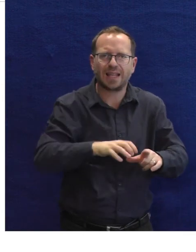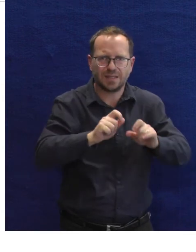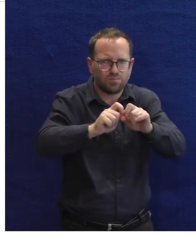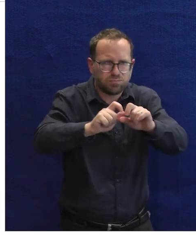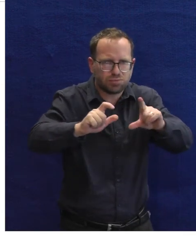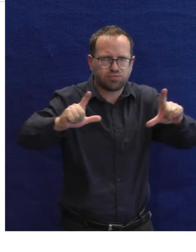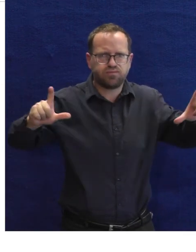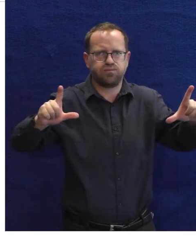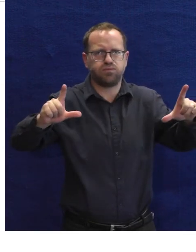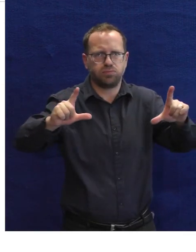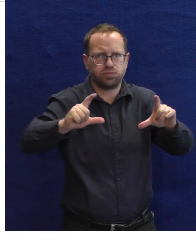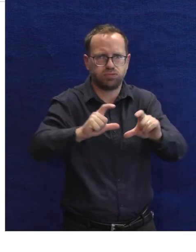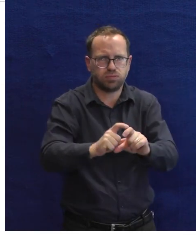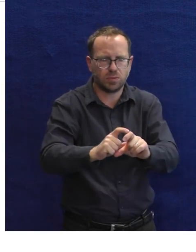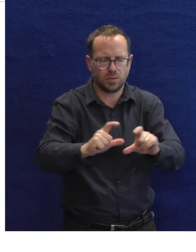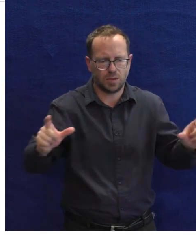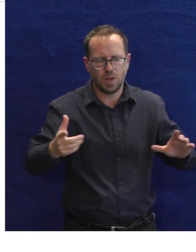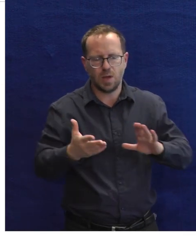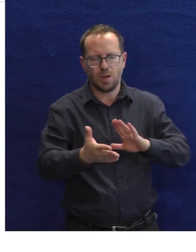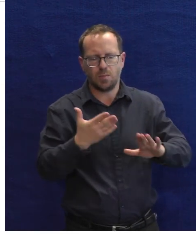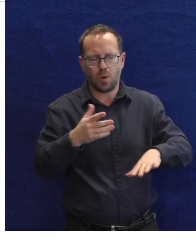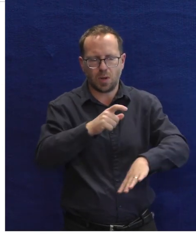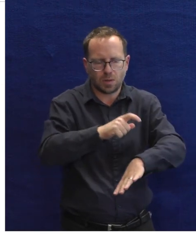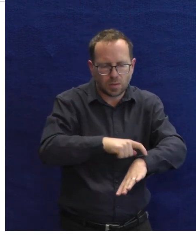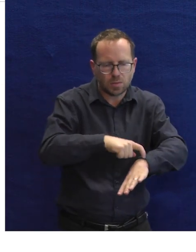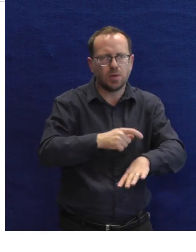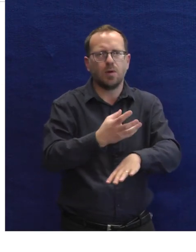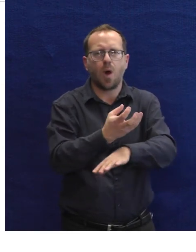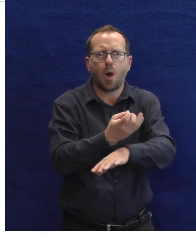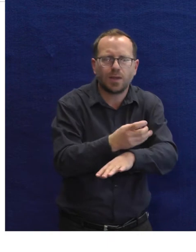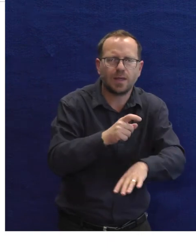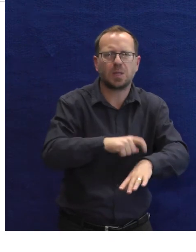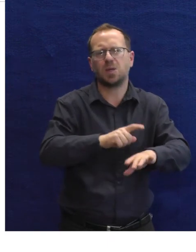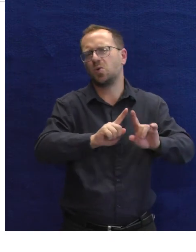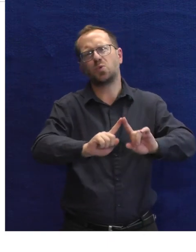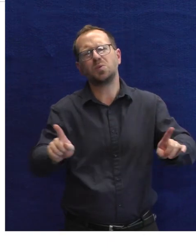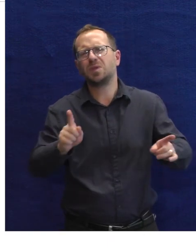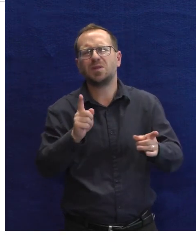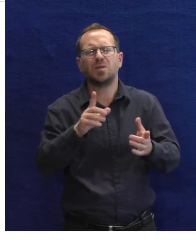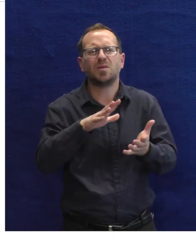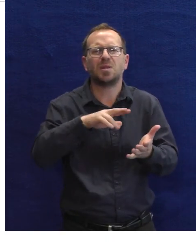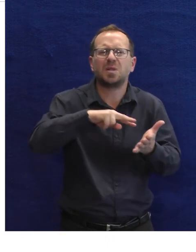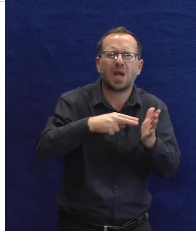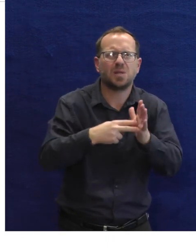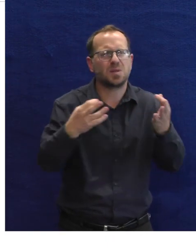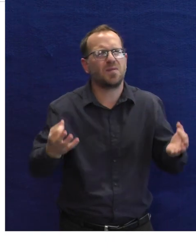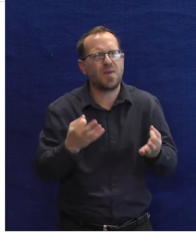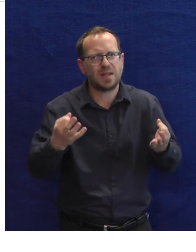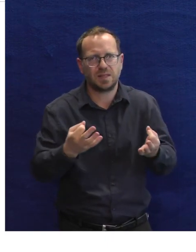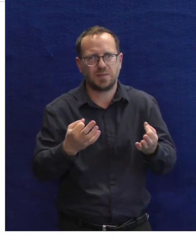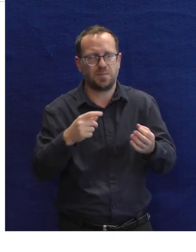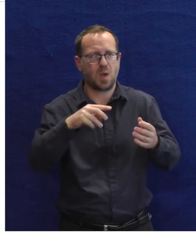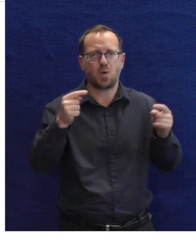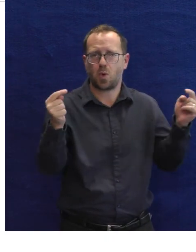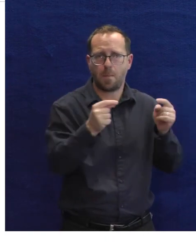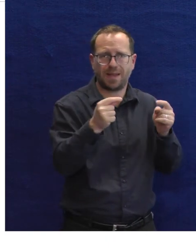se Zoomtextem. A ve poslední řadě i třeba bralský řádek Orbit Reader bude nyní k